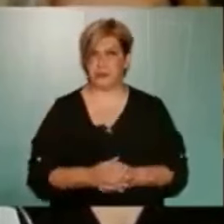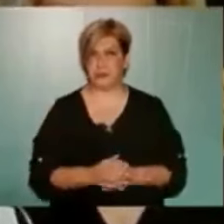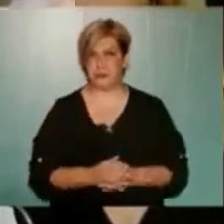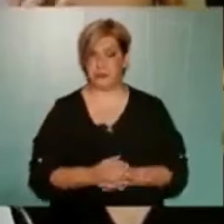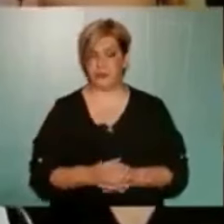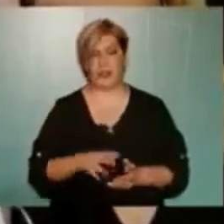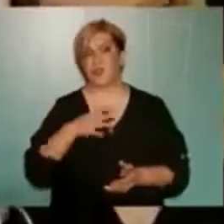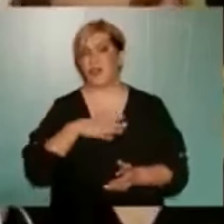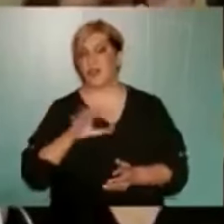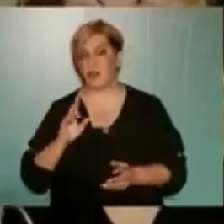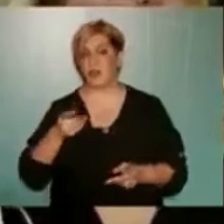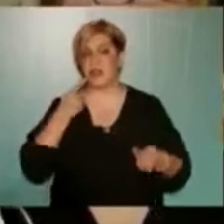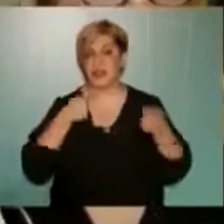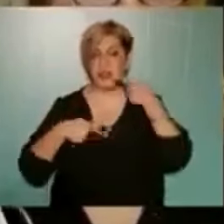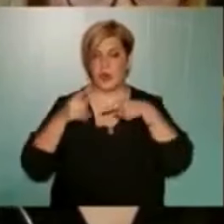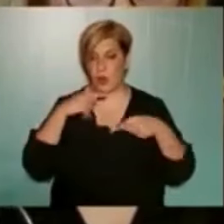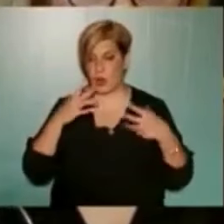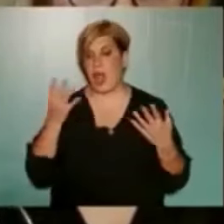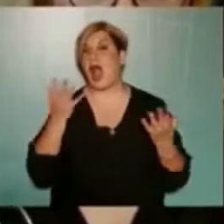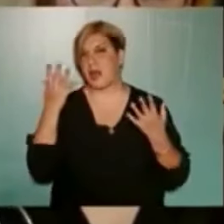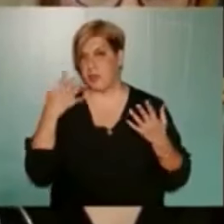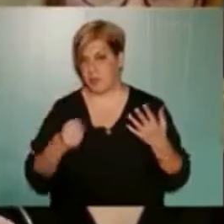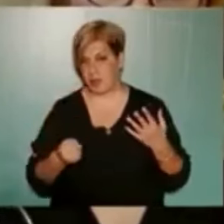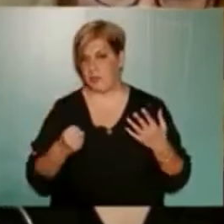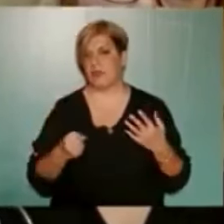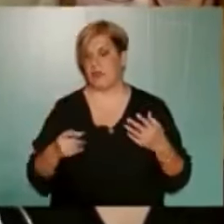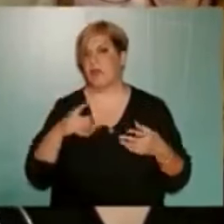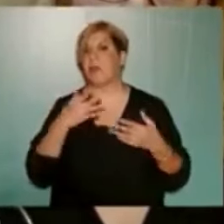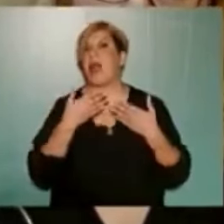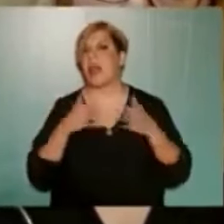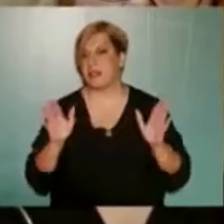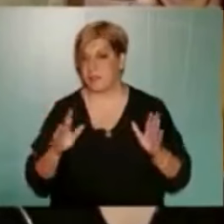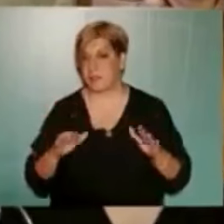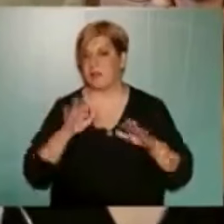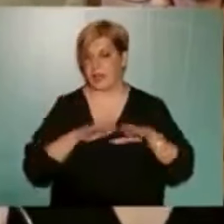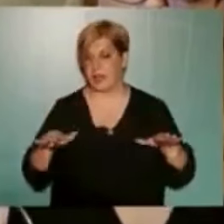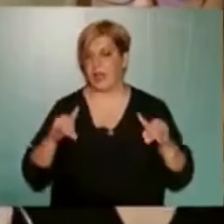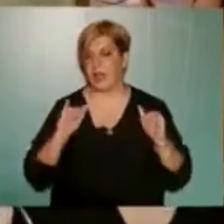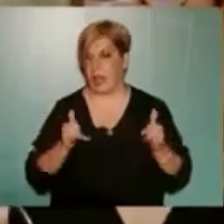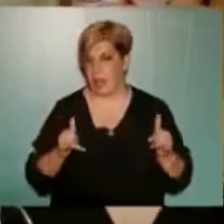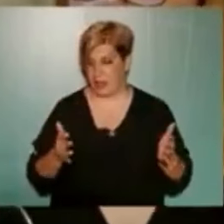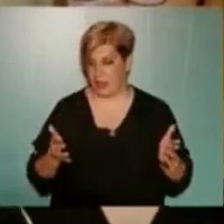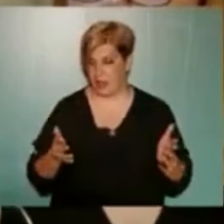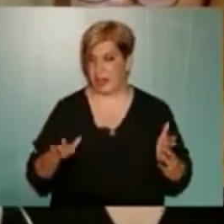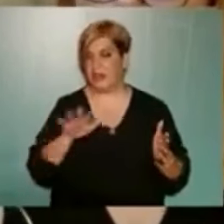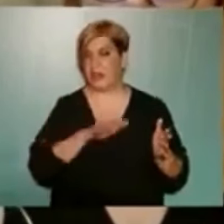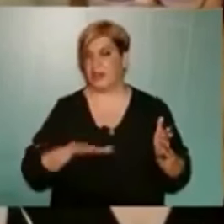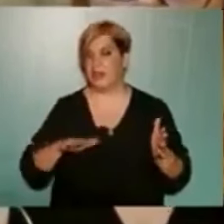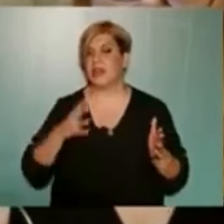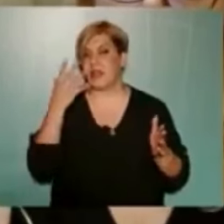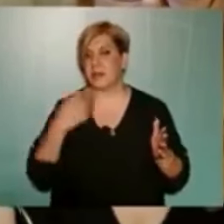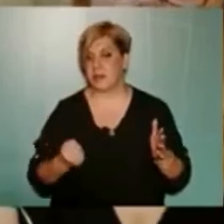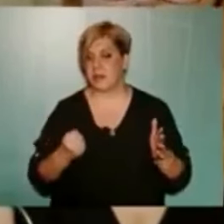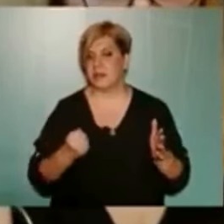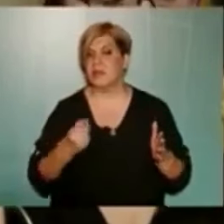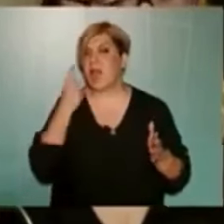Δεν θέλουμε στις δικαιολογίες, αν υπάρχουν, για να μην ανοίξει η παιδική χαρά, να μην τακτοποιηθεί εκεί η περιοχή, να υπάρχει